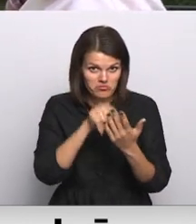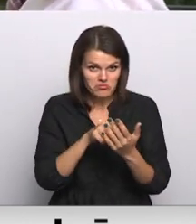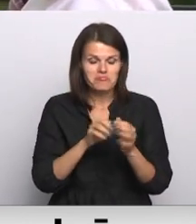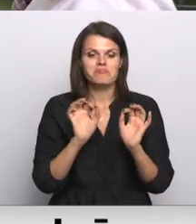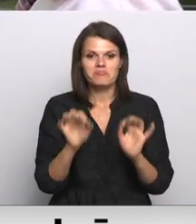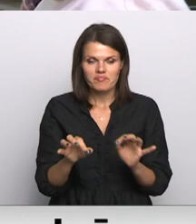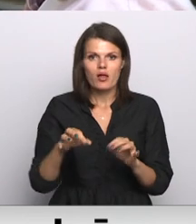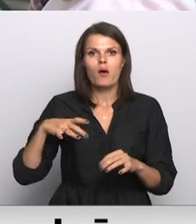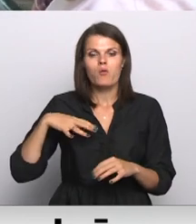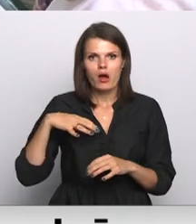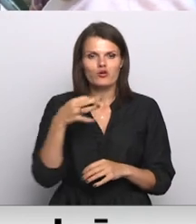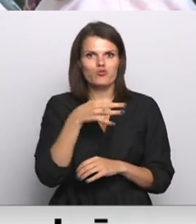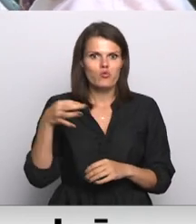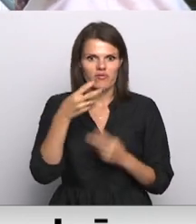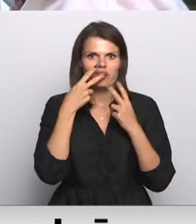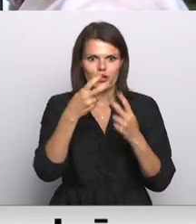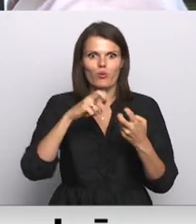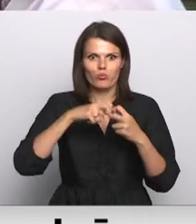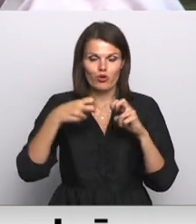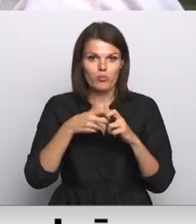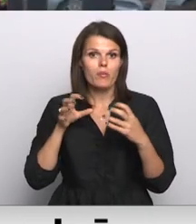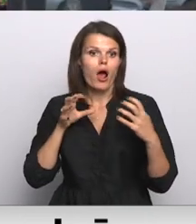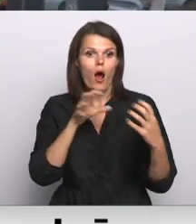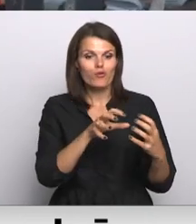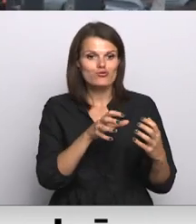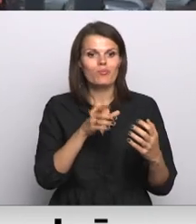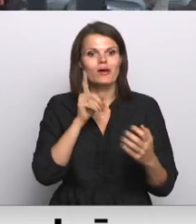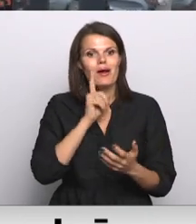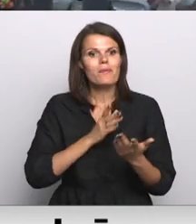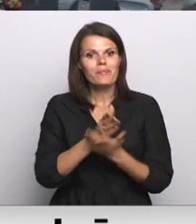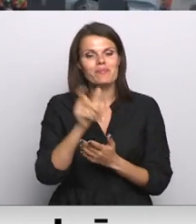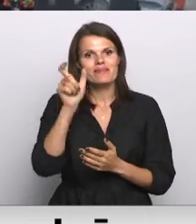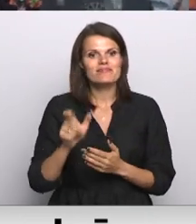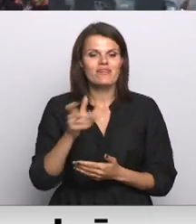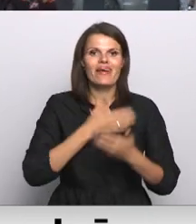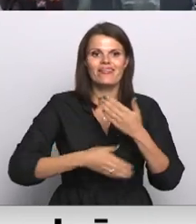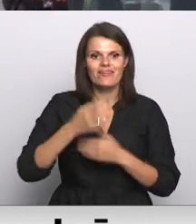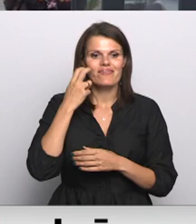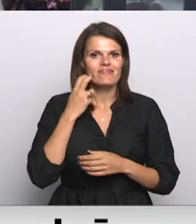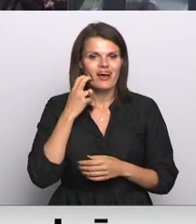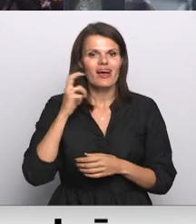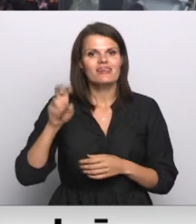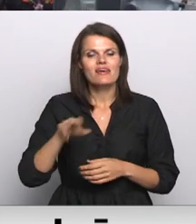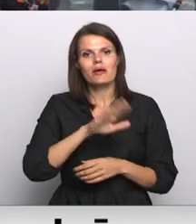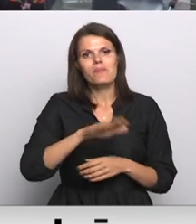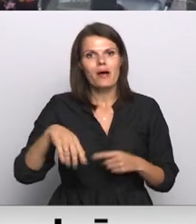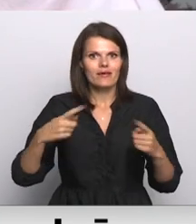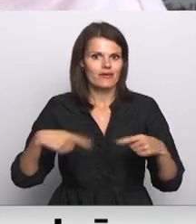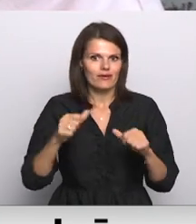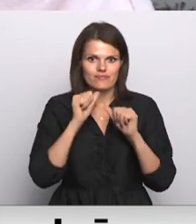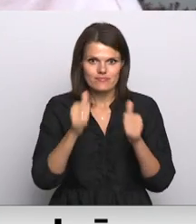maiņu, ogras nodāja iezīmējiesies vēl viena problēma – autobusu piemība cilvēkiem ar kustības raucējumiem un vecākiem ar bērnu ratiem.